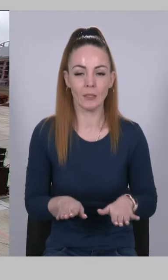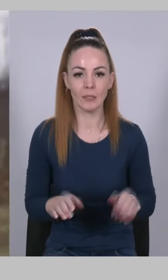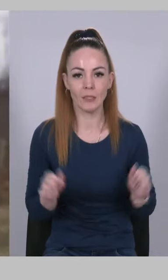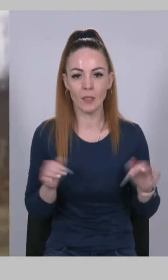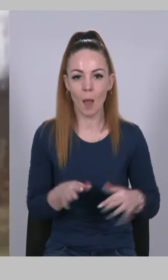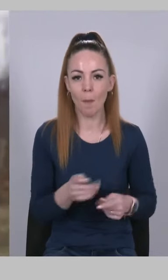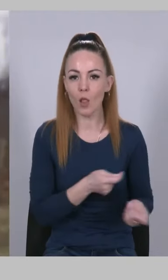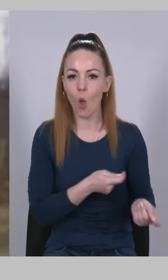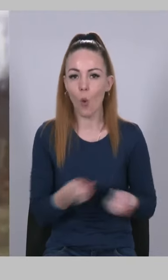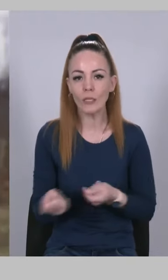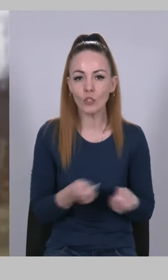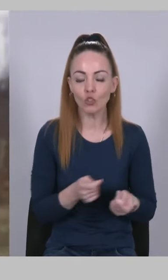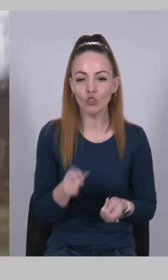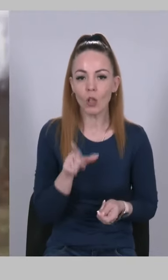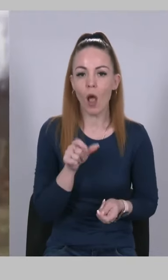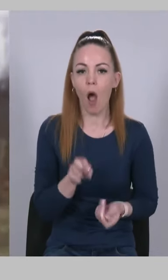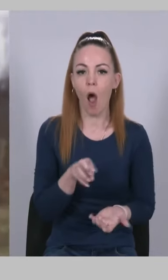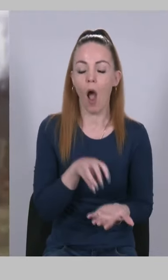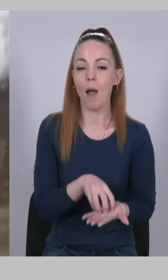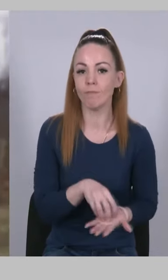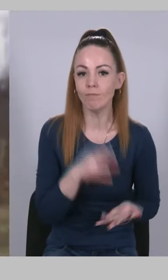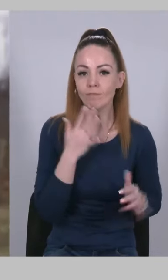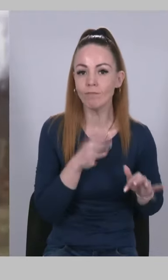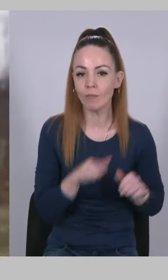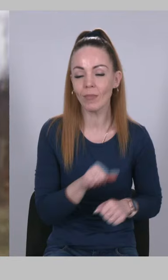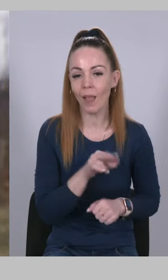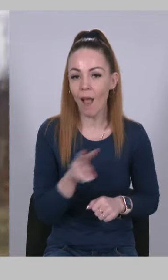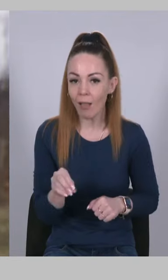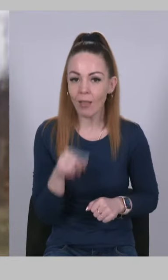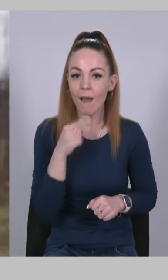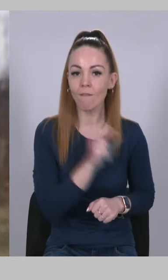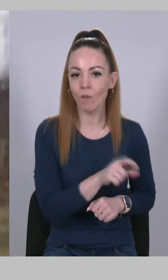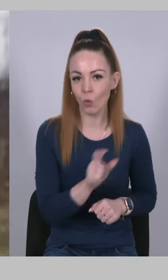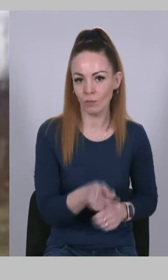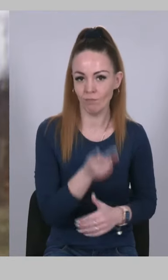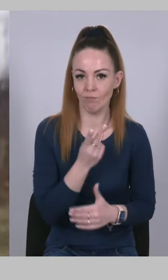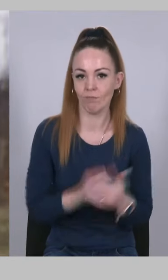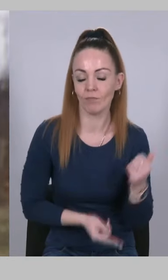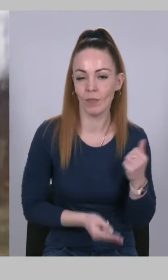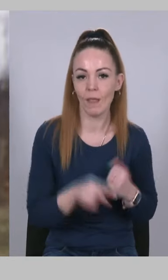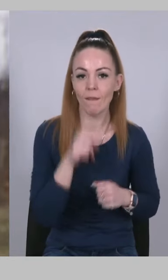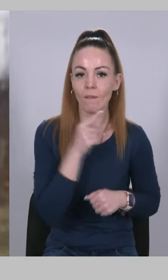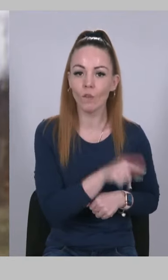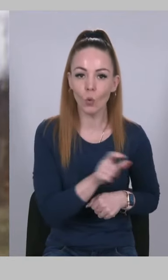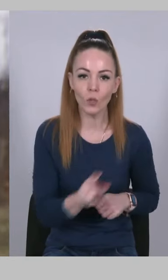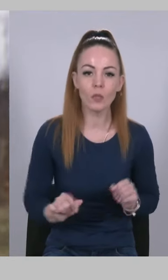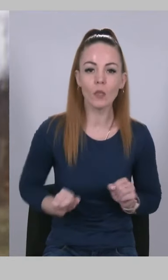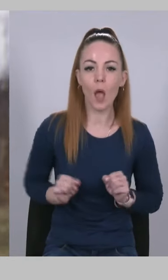логістичний хаб, але вони зазнали поразки. Вони намагалися